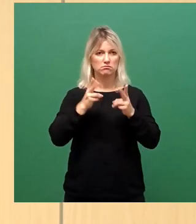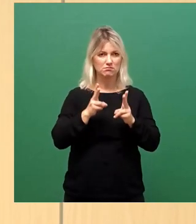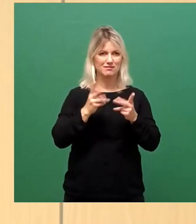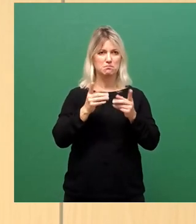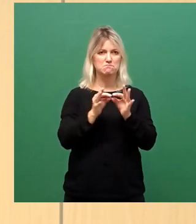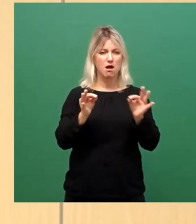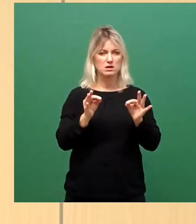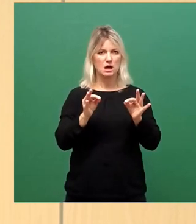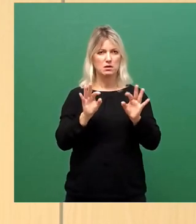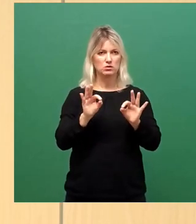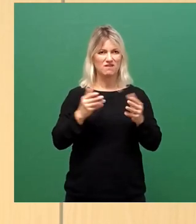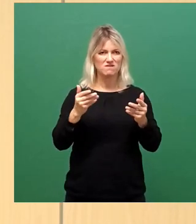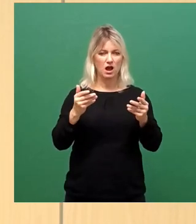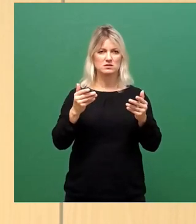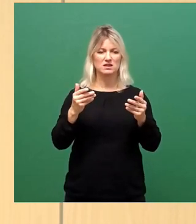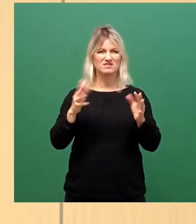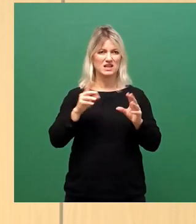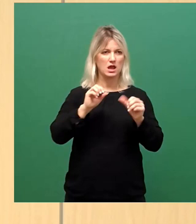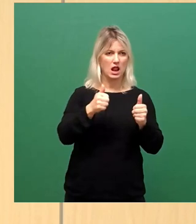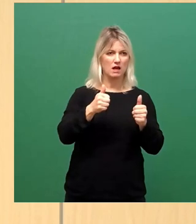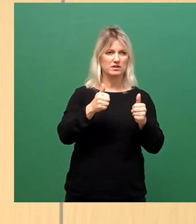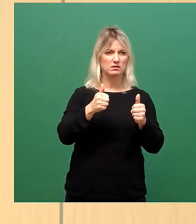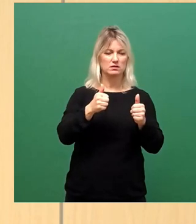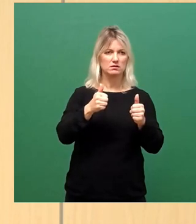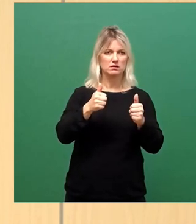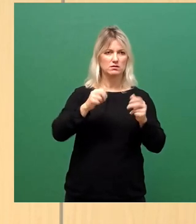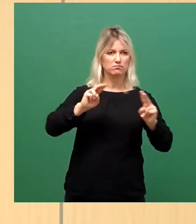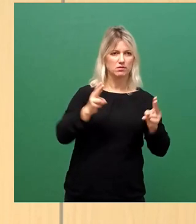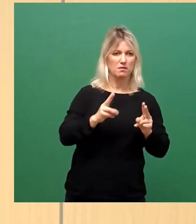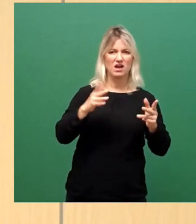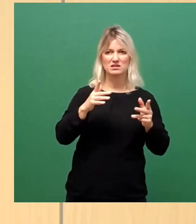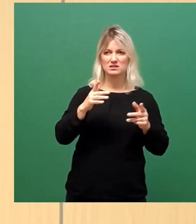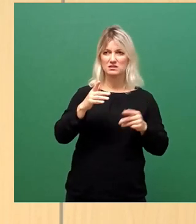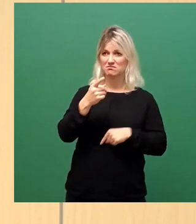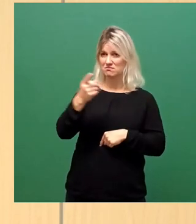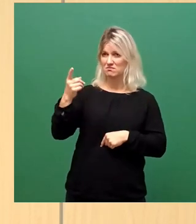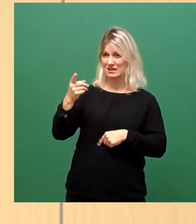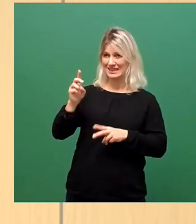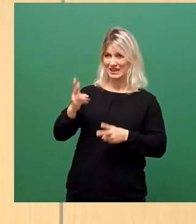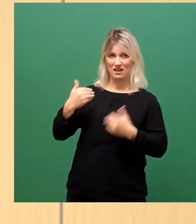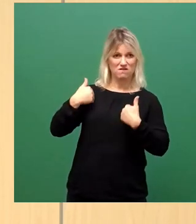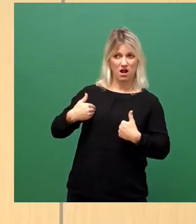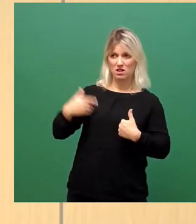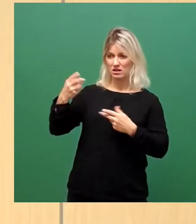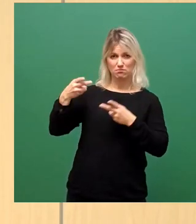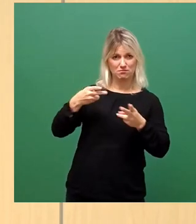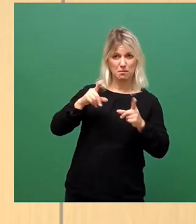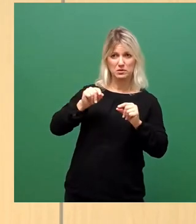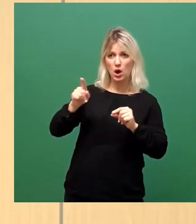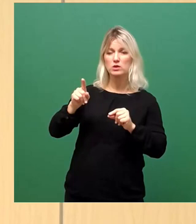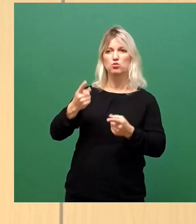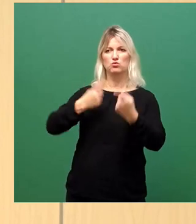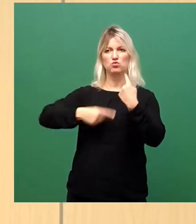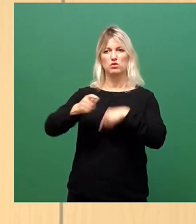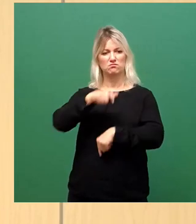was hilft der Eindämmung dieser Krankheit, was ist eine Schikane von Leuten, die sich nicht so verhalten, wie sie verhalten sollen und was ist eigentlich Profilierung von Leuten, die eigentlich dazu